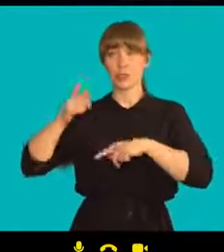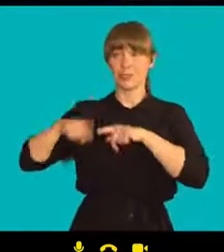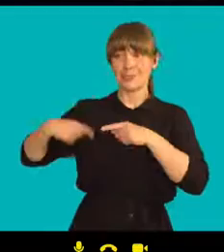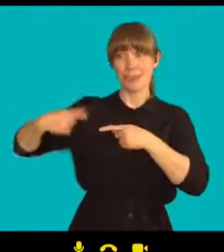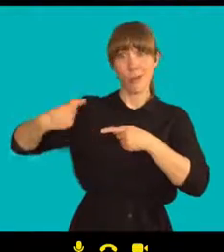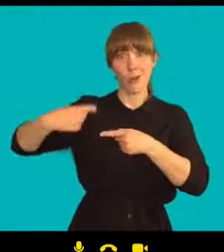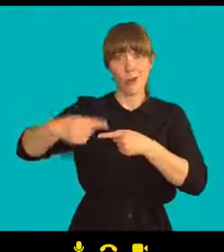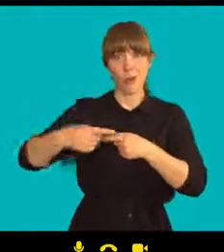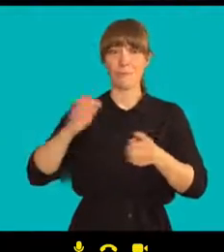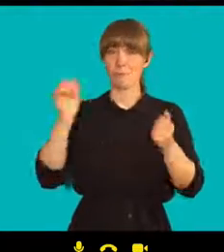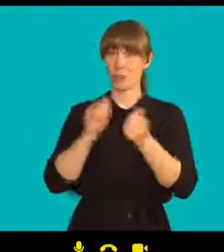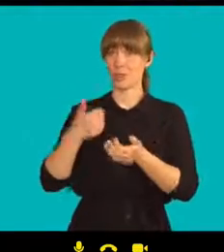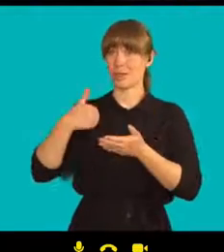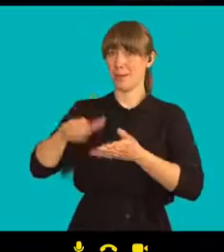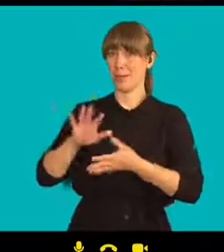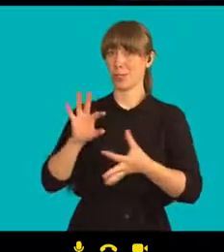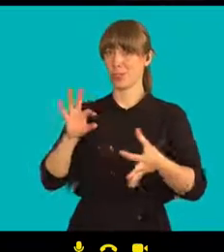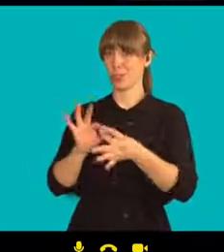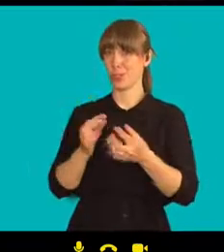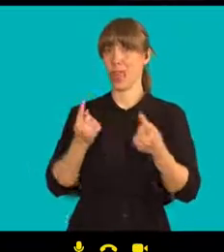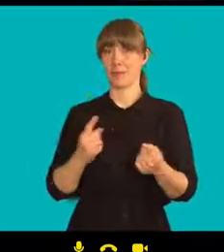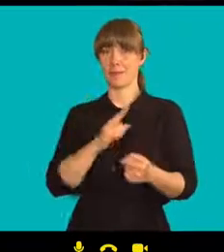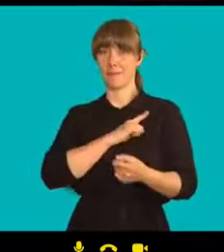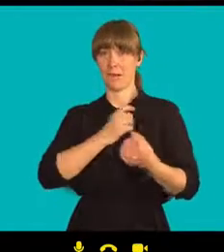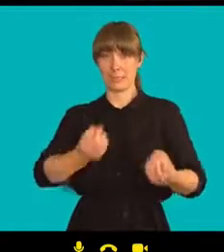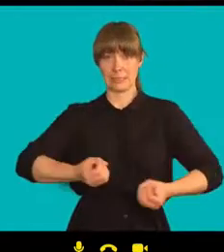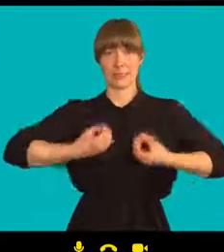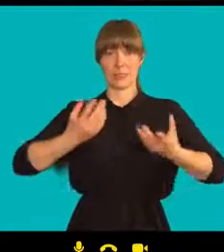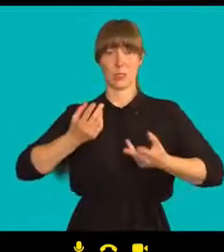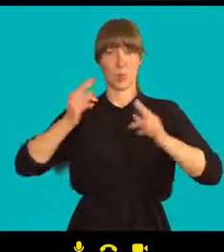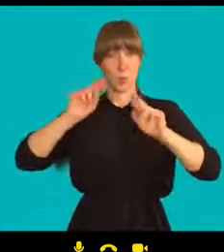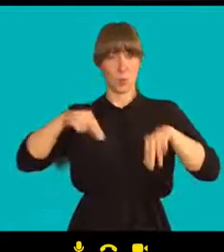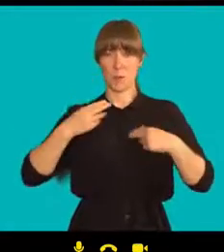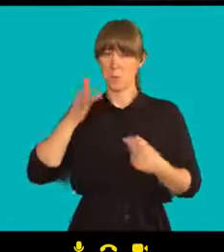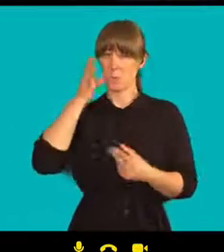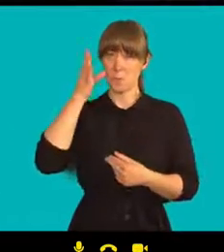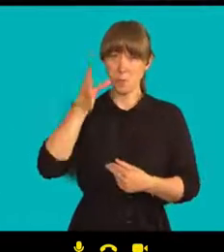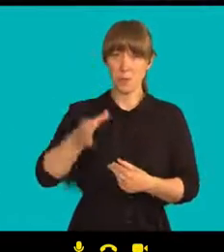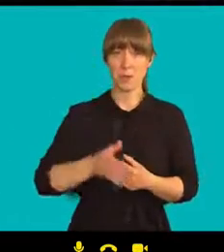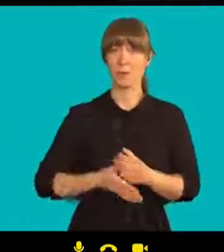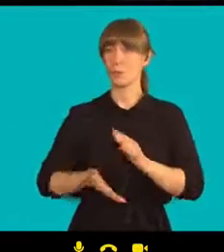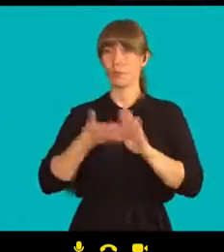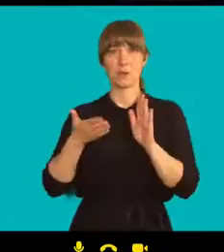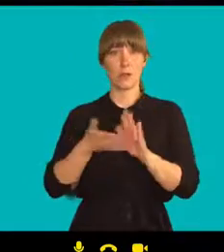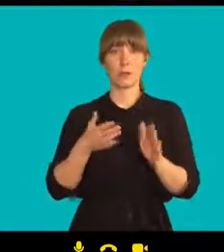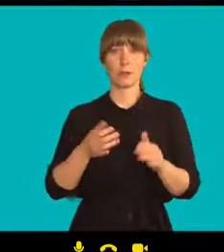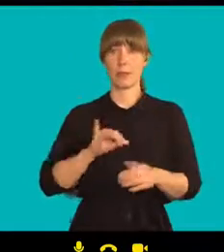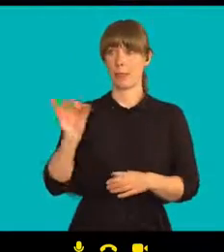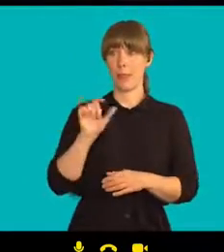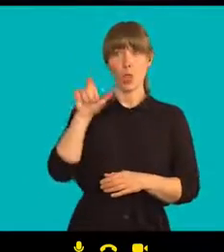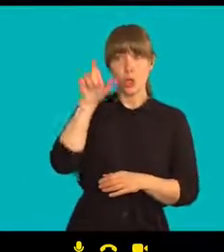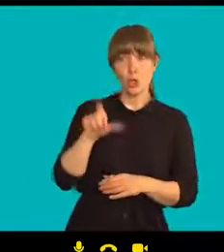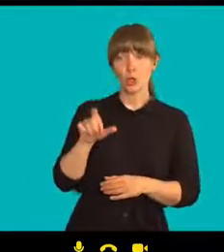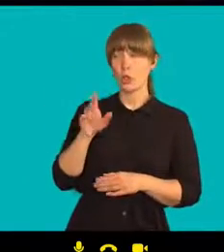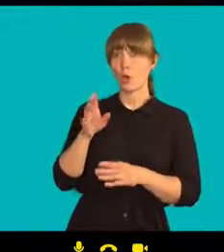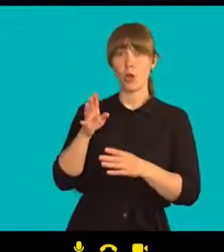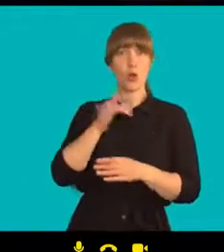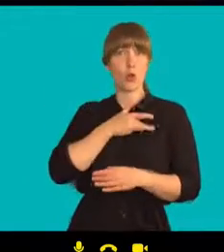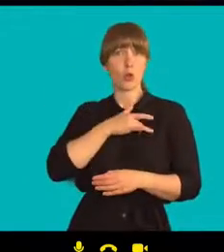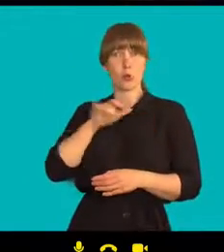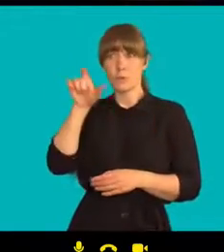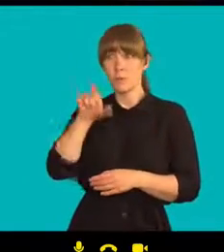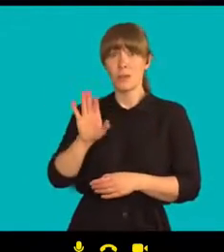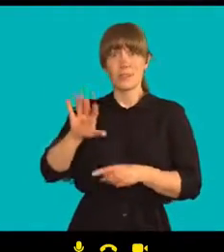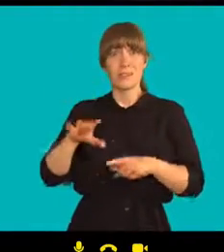Když sledujete nějakého konkrétního člověka a zjistíte, co zažil, tak je